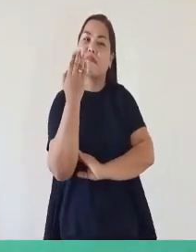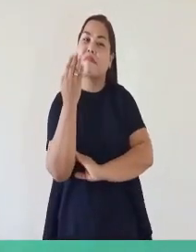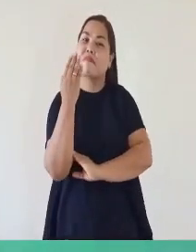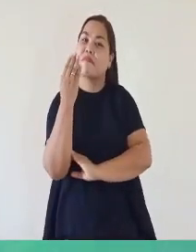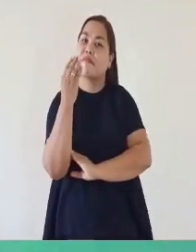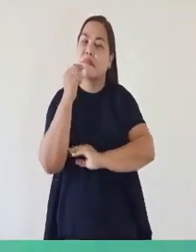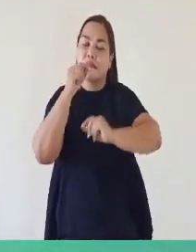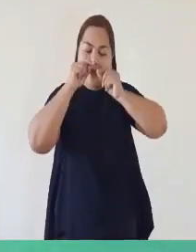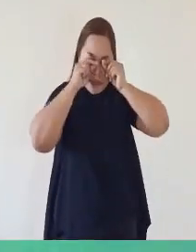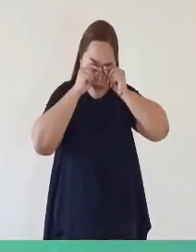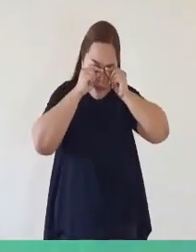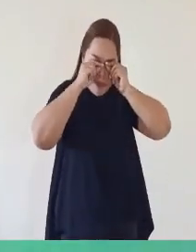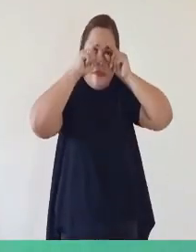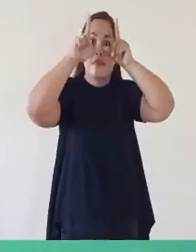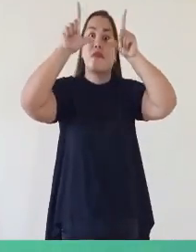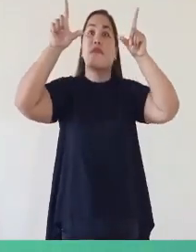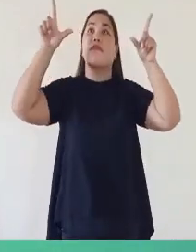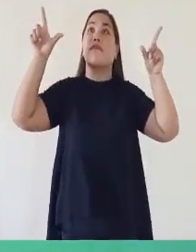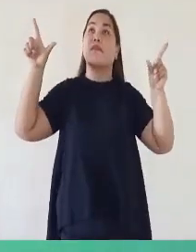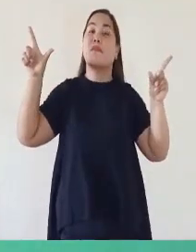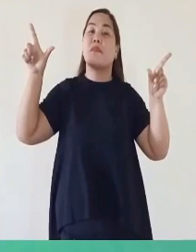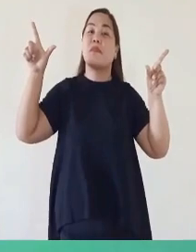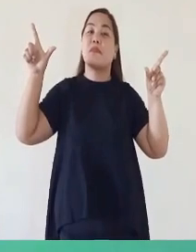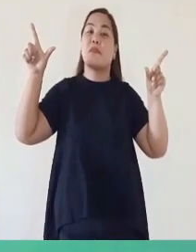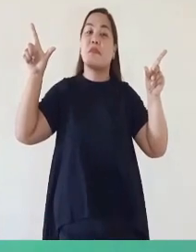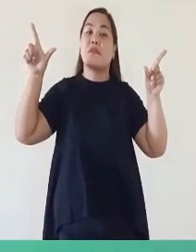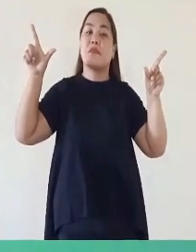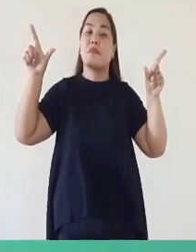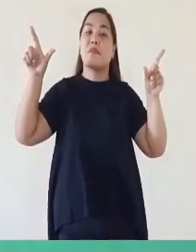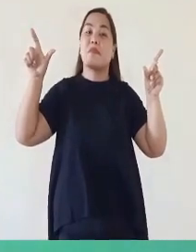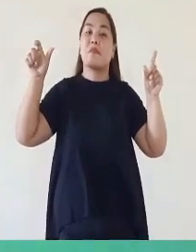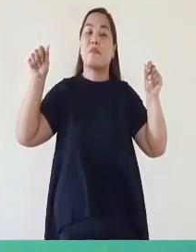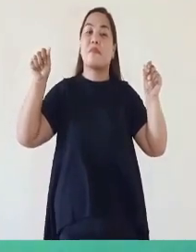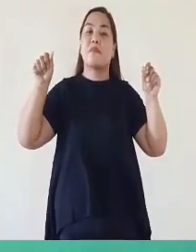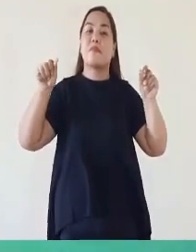Pagkising ni Maya